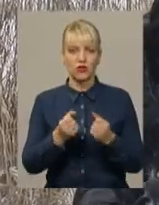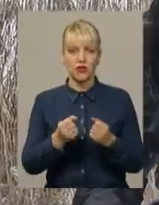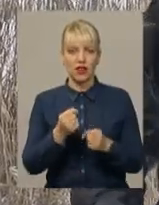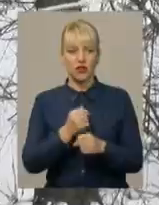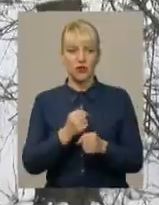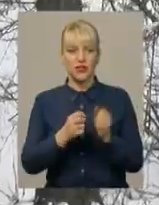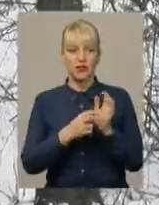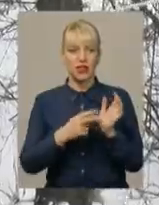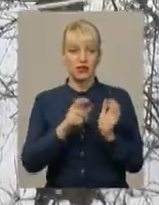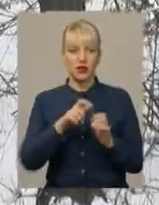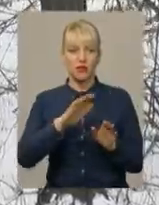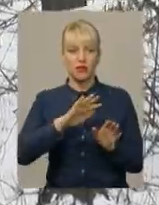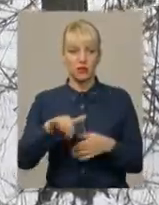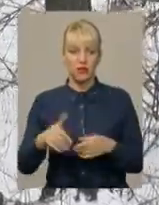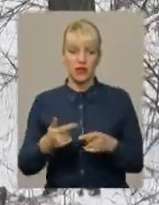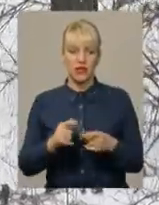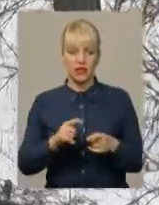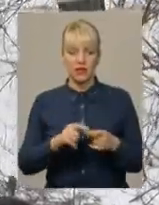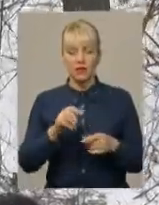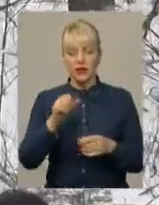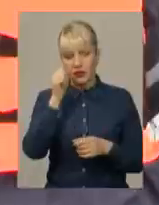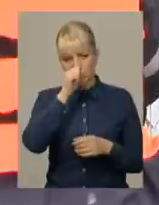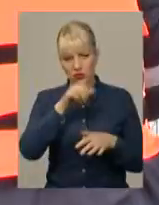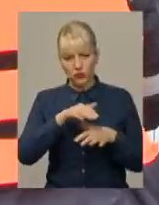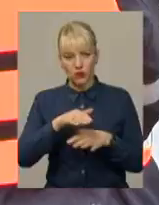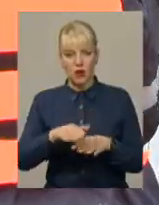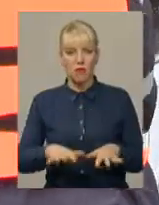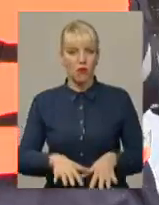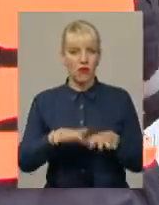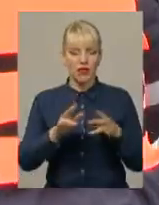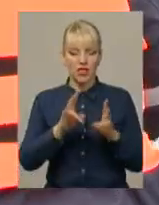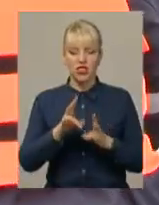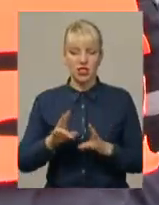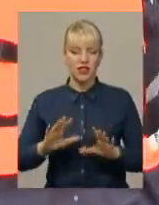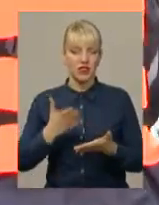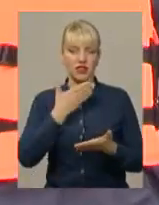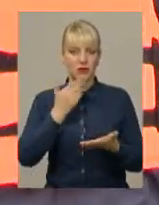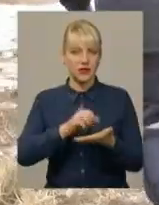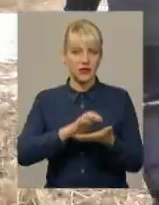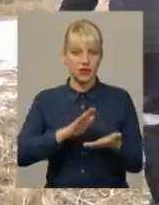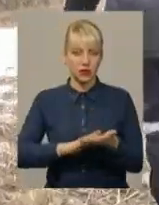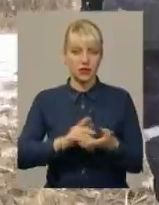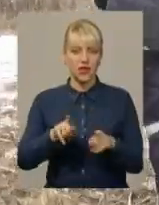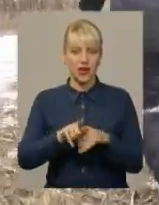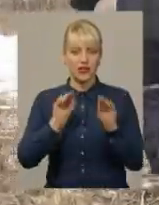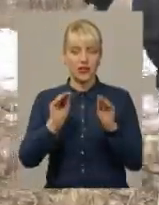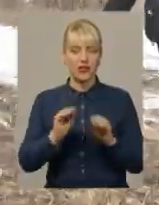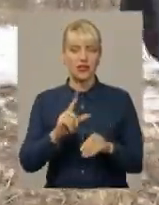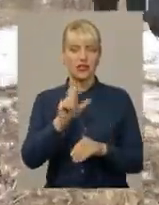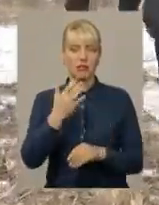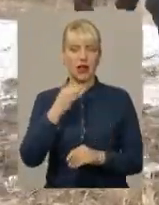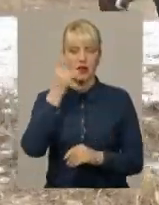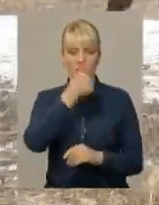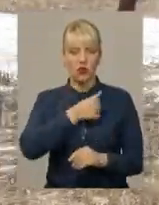людей. А під час льодоходу та повині нещасних випадків не зафіксовано. Така статистика за останні п'ять років, повідомляє начальник прес-служби